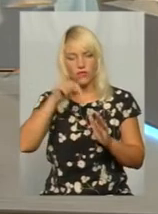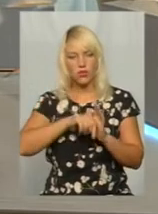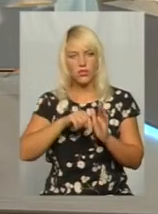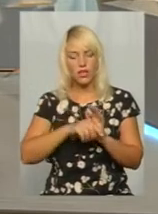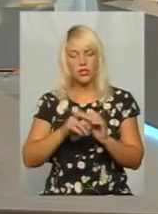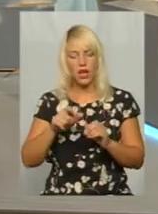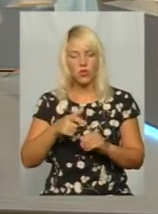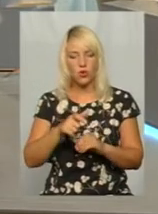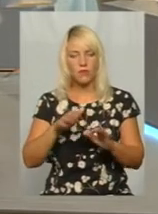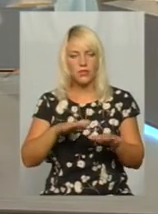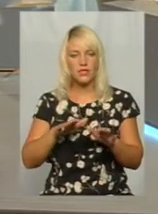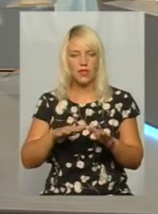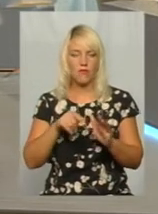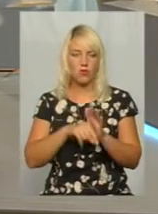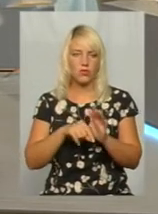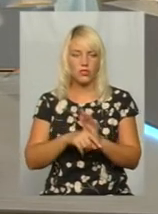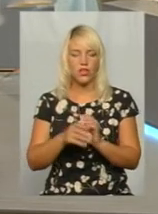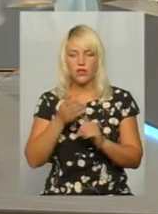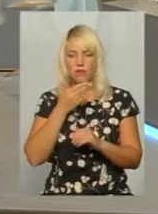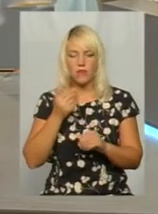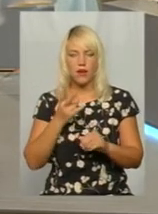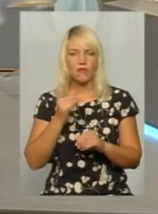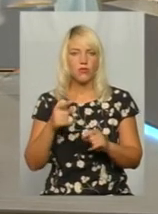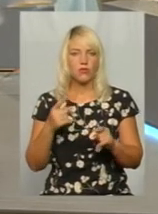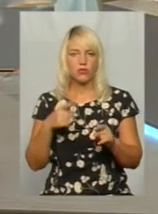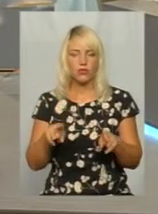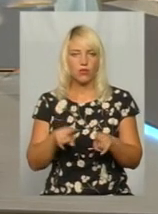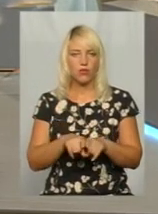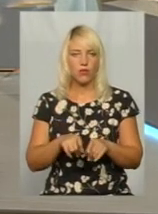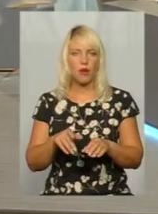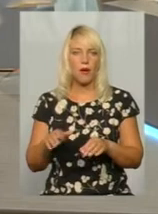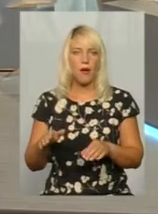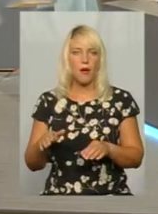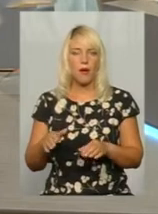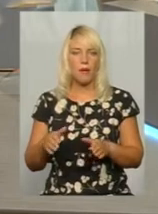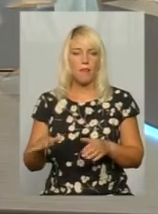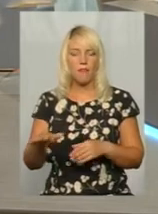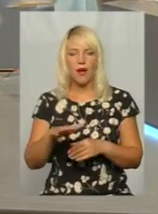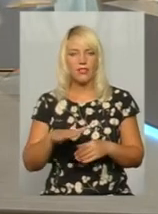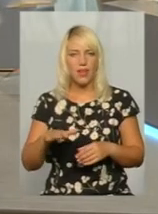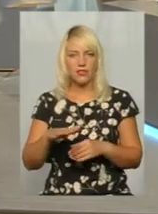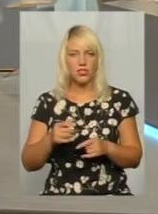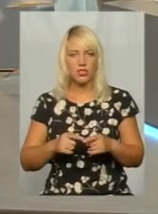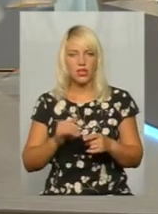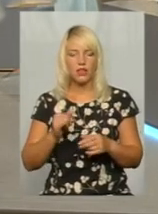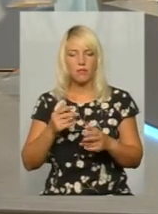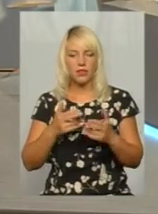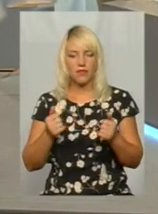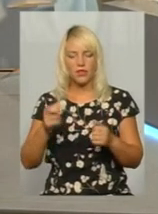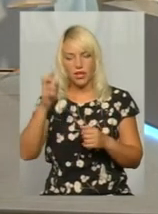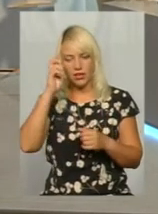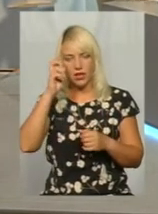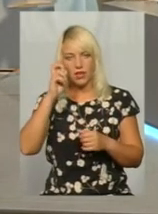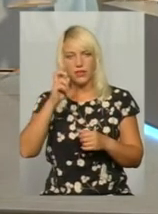5 тисяч кілометрів, немає жодного такого майданчика, про це і ви зауважили, і підтвердив директор державного підприємства Служба